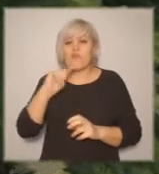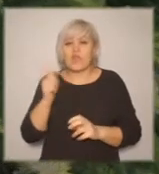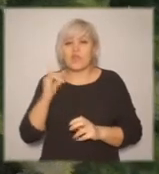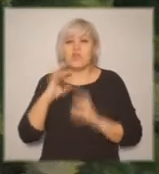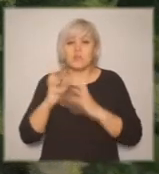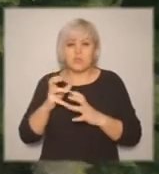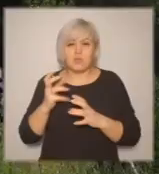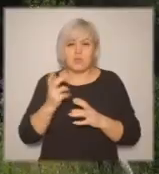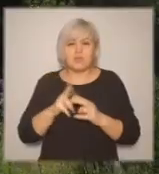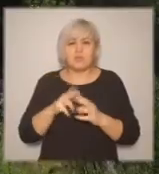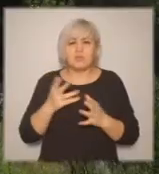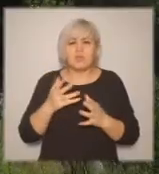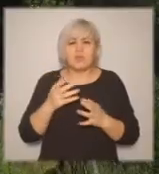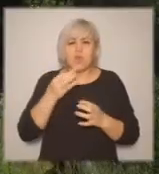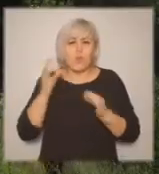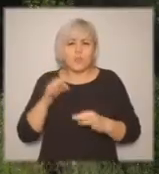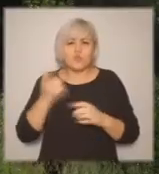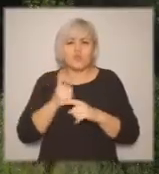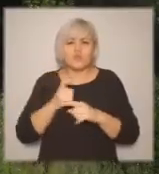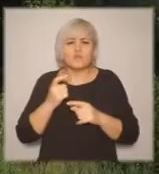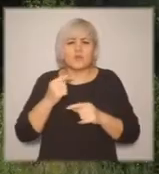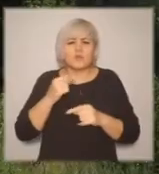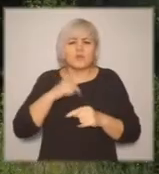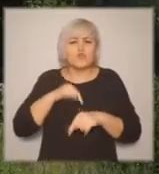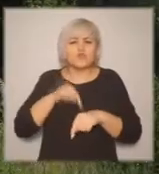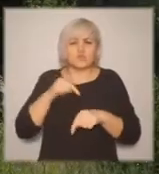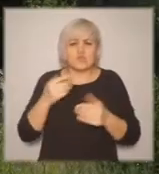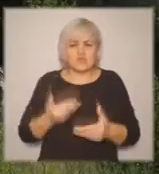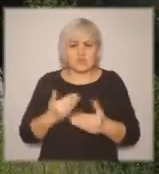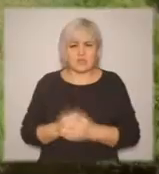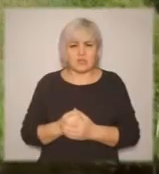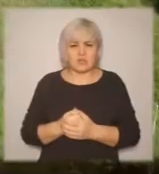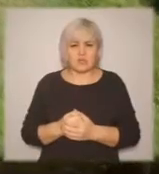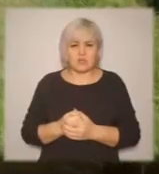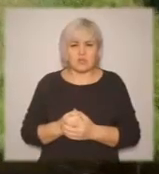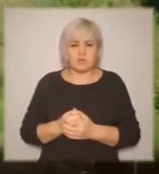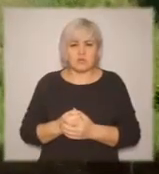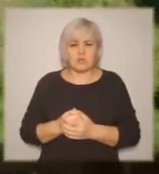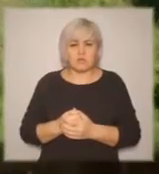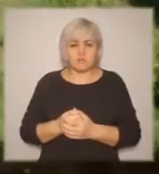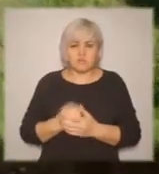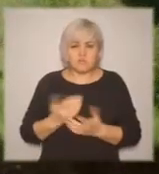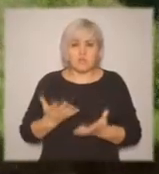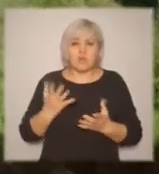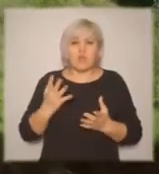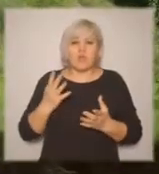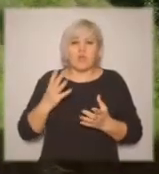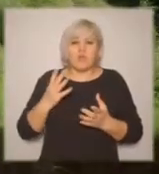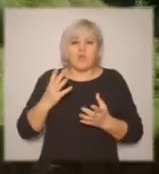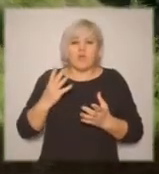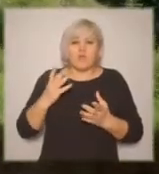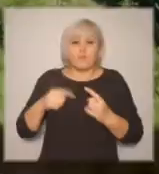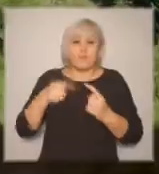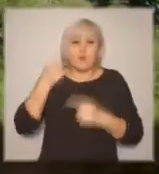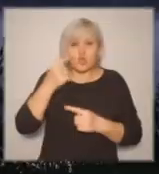очень духовно облагораживающий. И это, наверное, еще связано с тем, что когда в прошлом году я подлетала к Антамансиску,